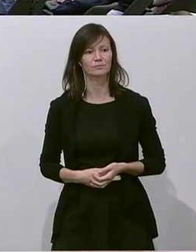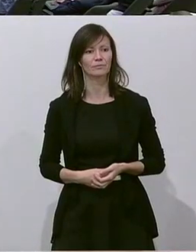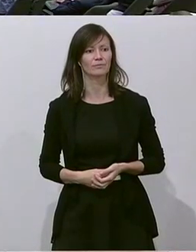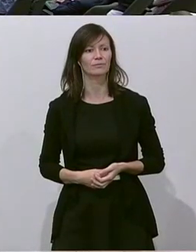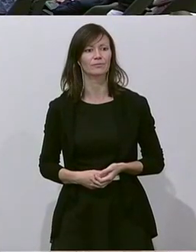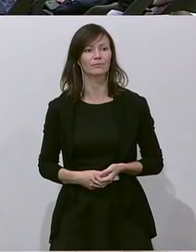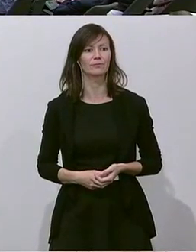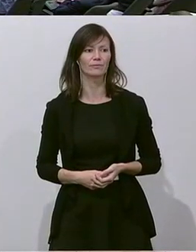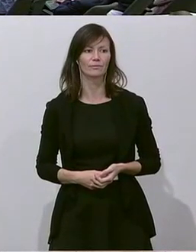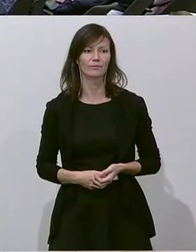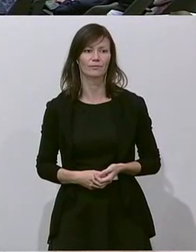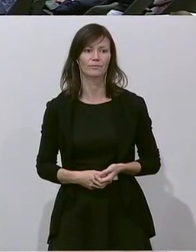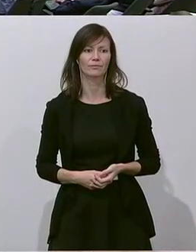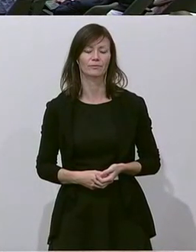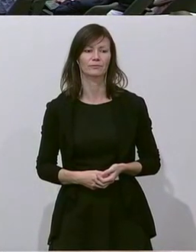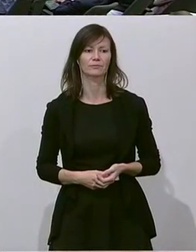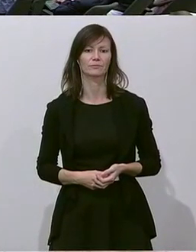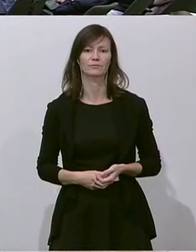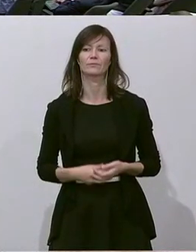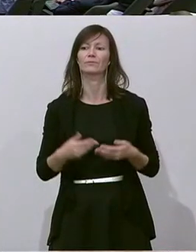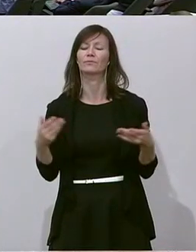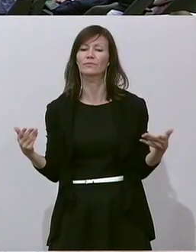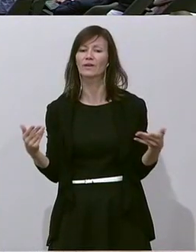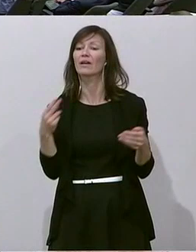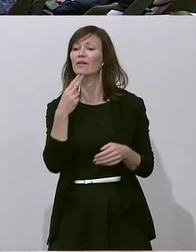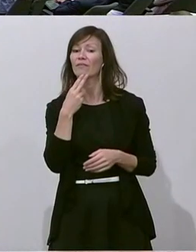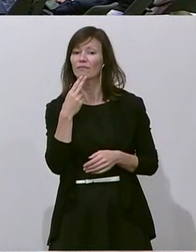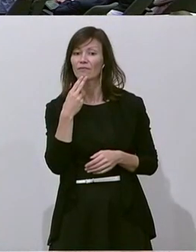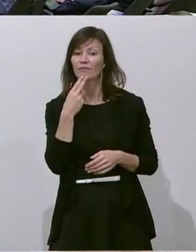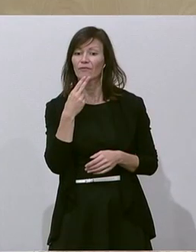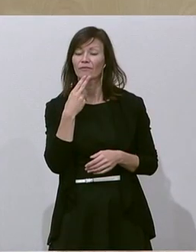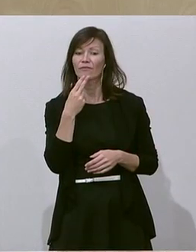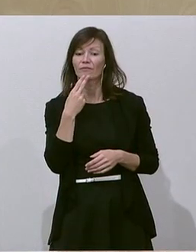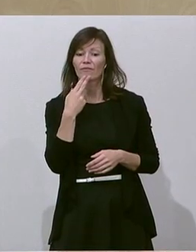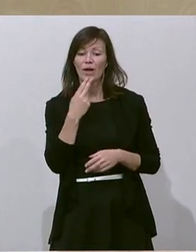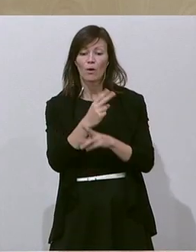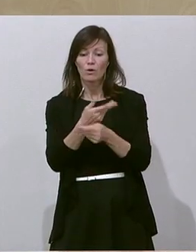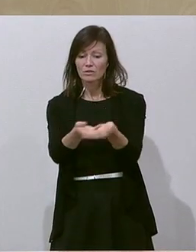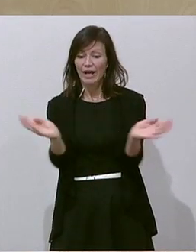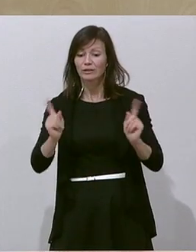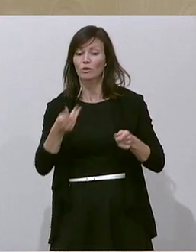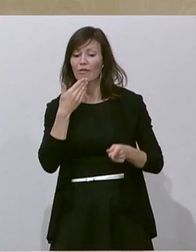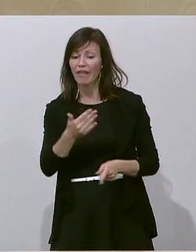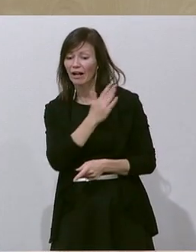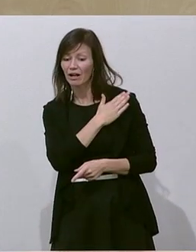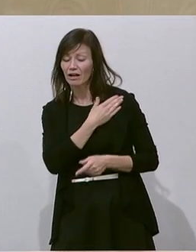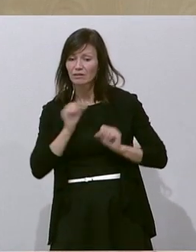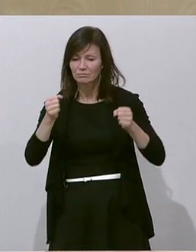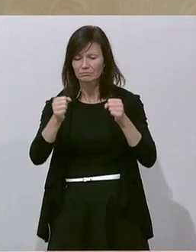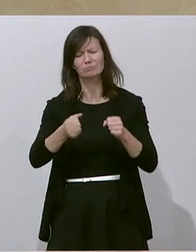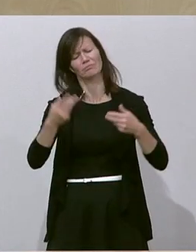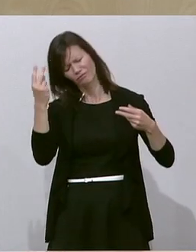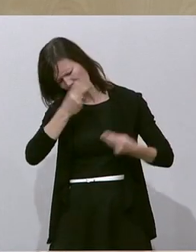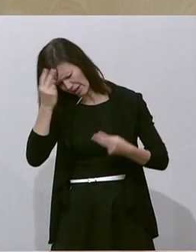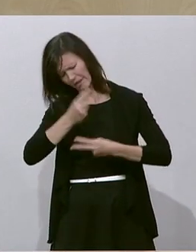Und auch hier noch einmal, wen hat das Österreich zu verdanken? Natürlich, natürlich der